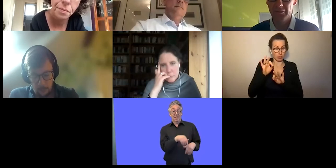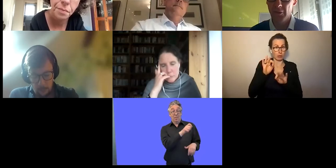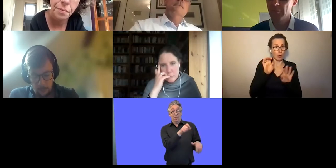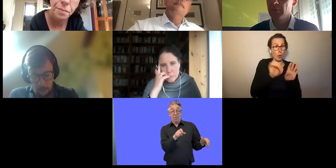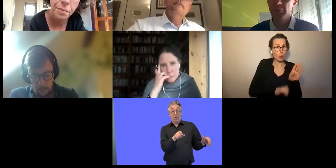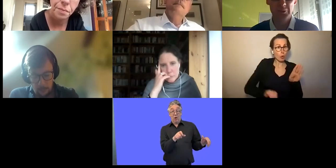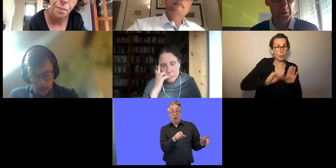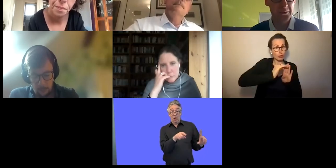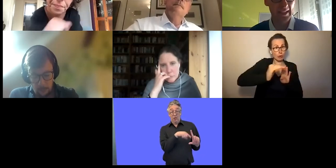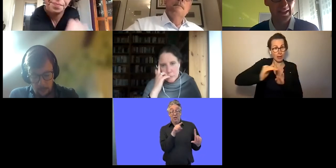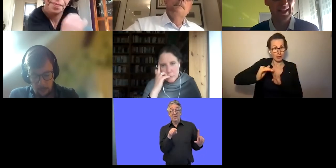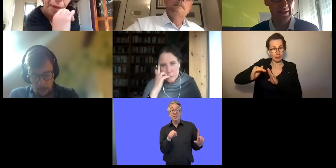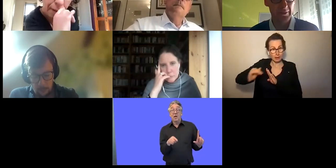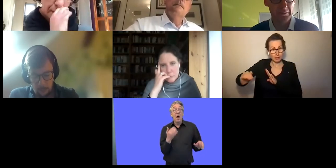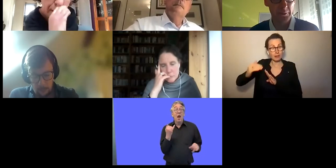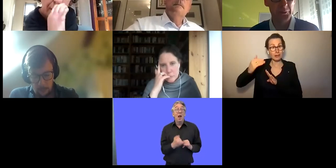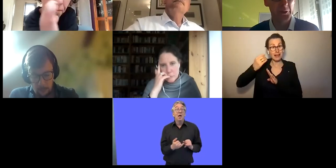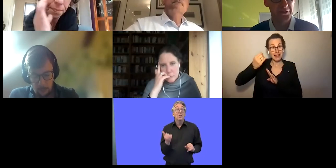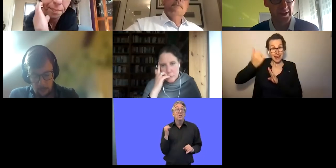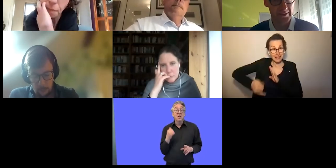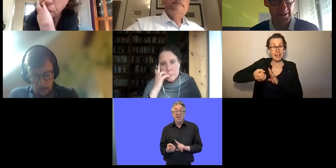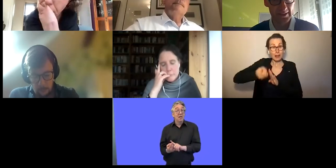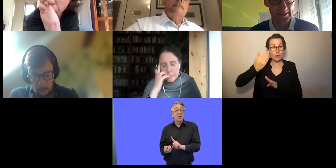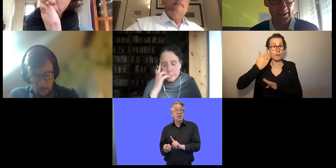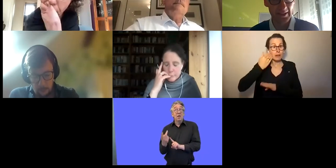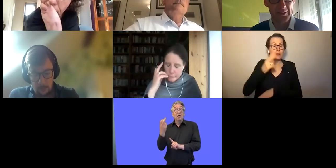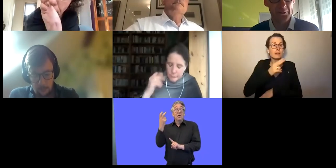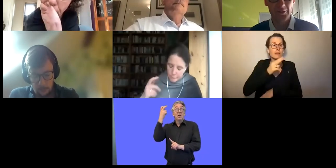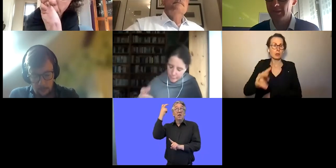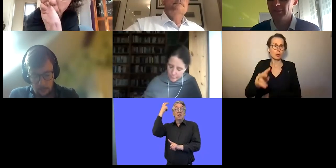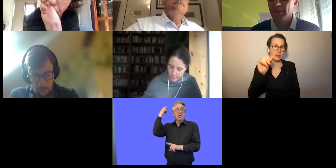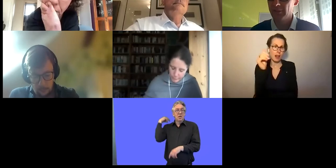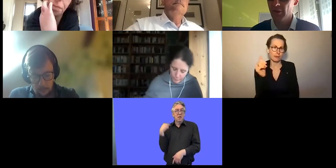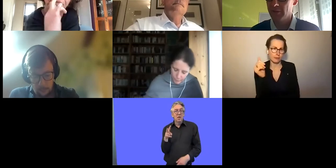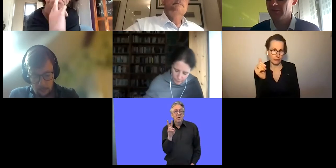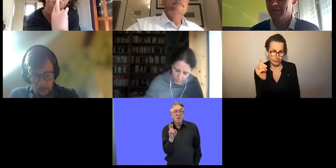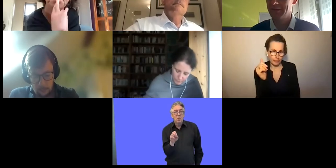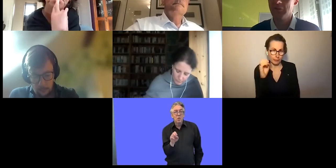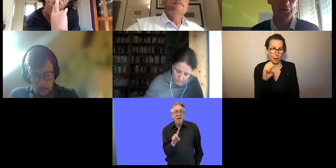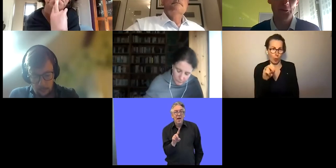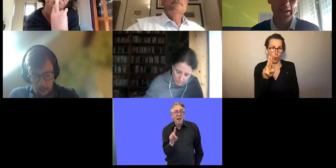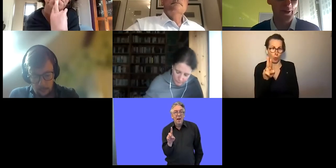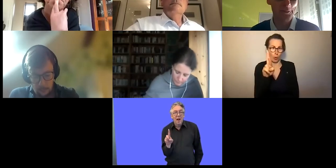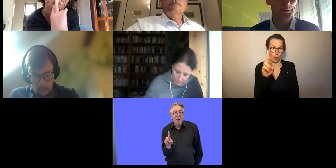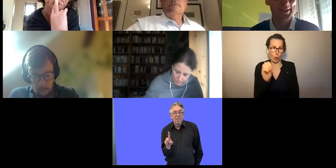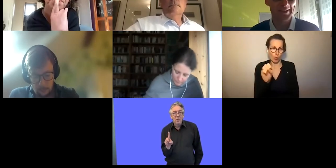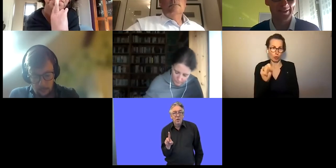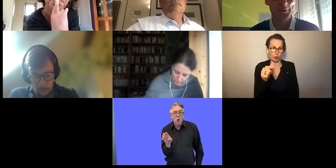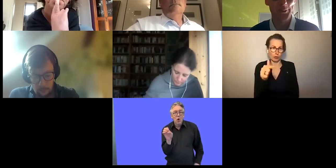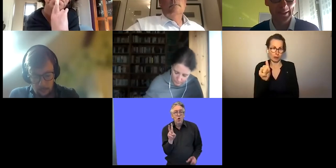in unterschiedlichen europäischen Ländern aus dem Jahr 2011 stammen bei Eurostat.